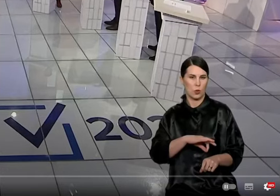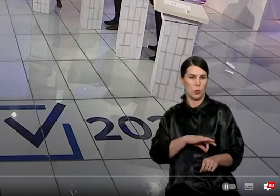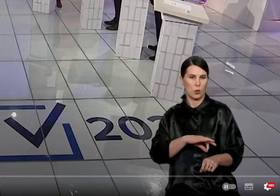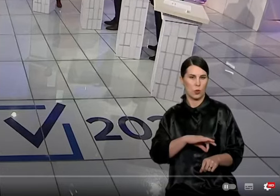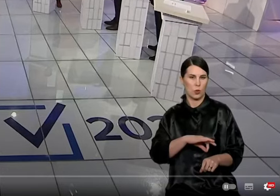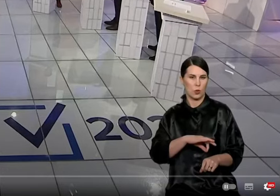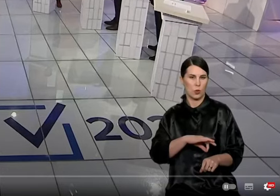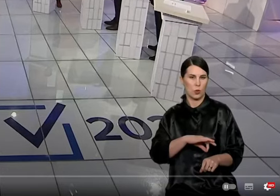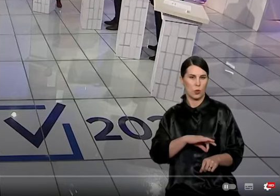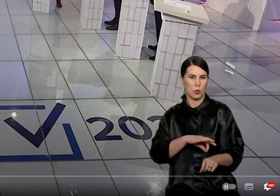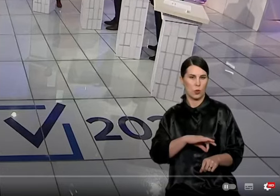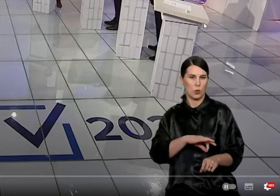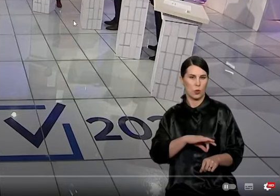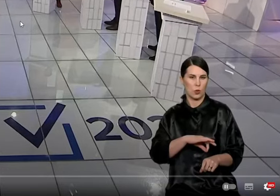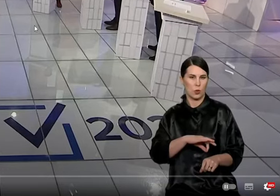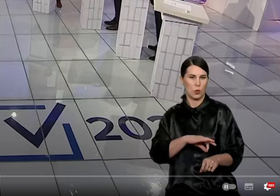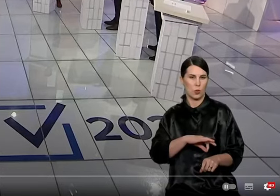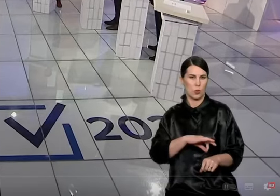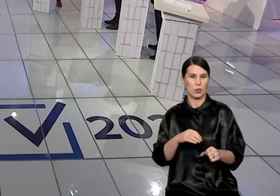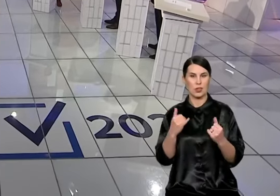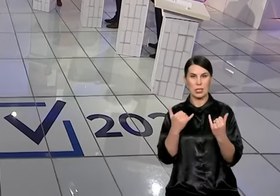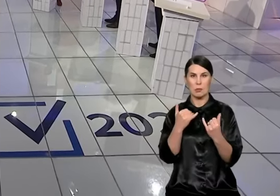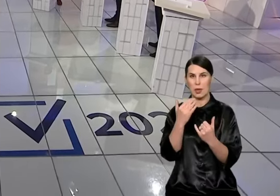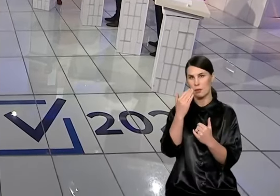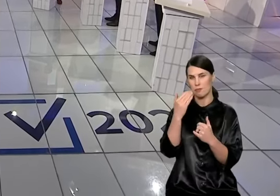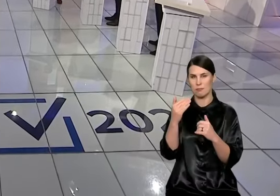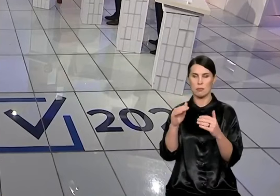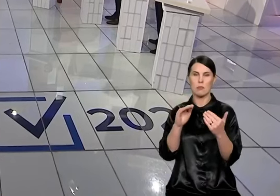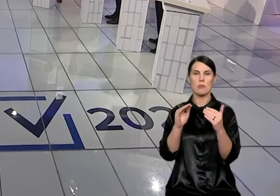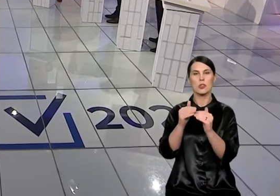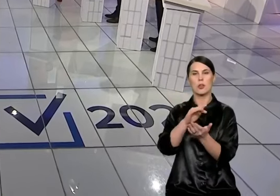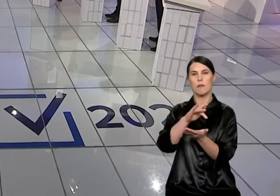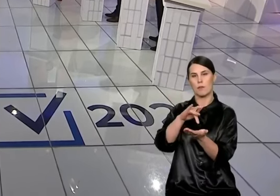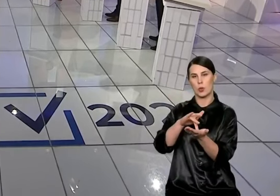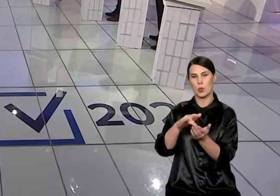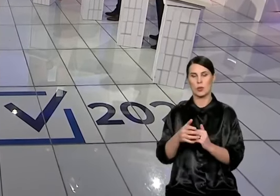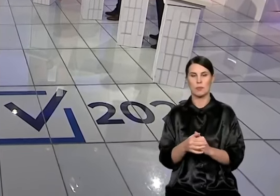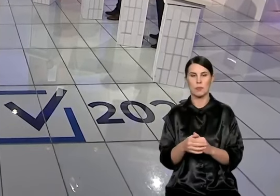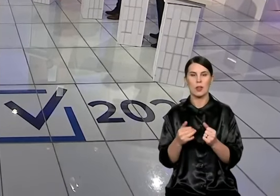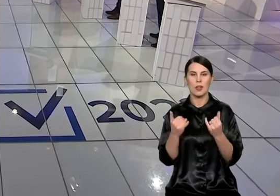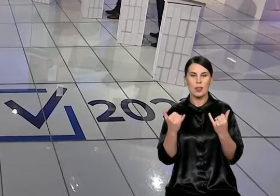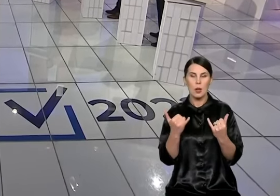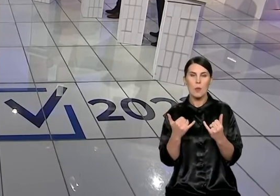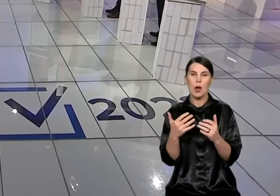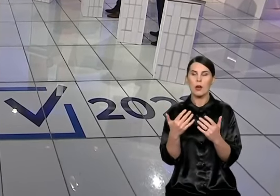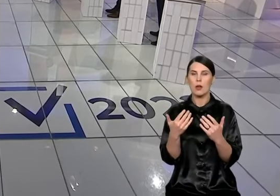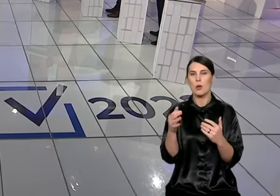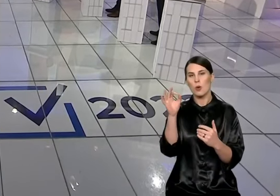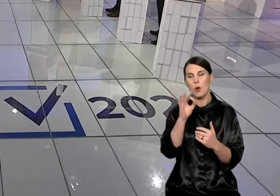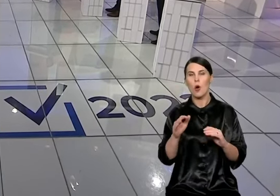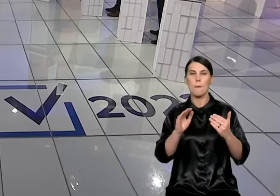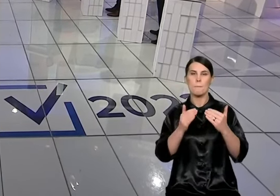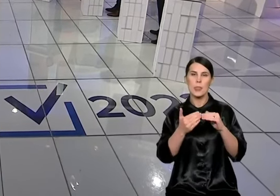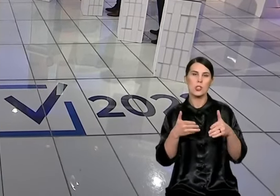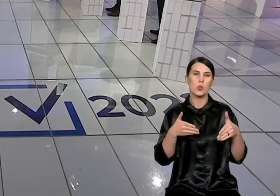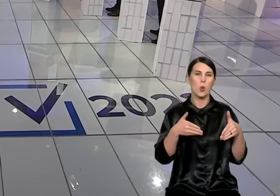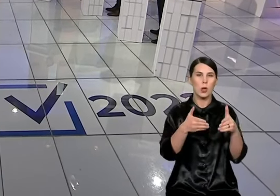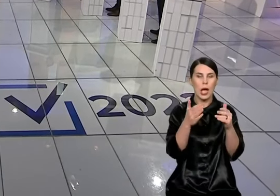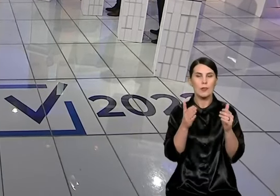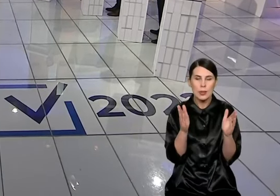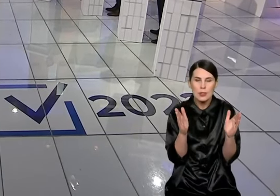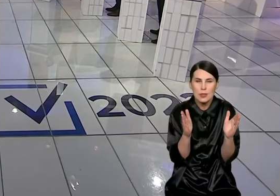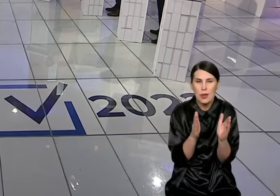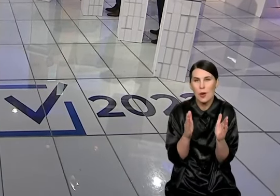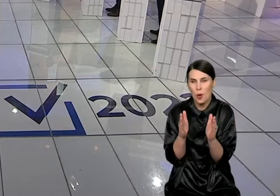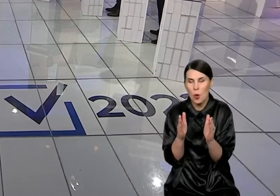Taip išspręs, reiškia, ir kamšių problemai. Ačiū, ar testume dabartinio gatvės jaurinio politiką, ar kitaip tvarkytumėt miesto gatvės, atsako Romojus